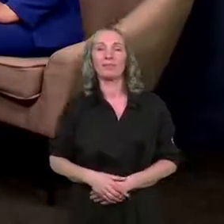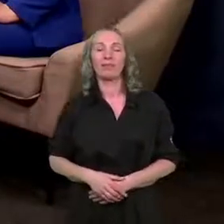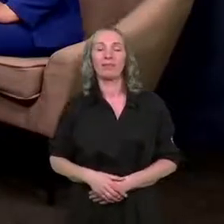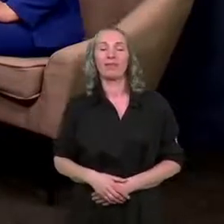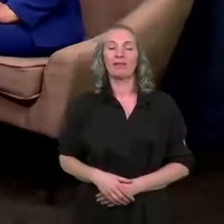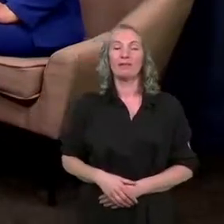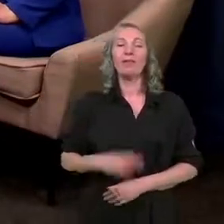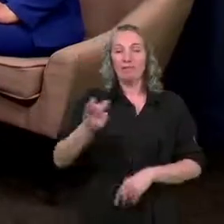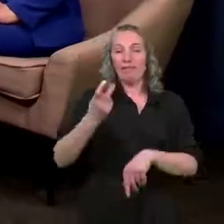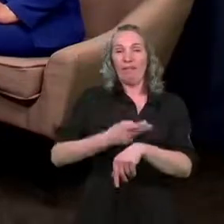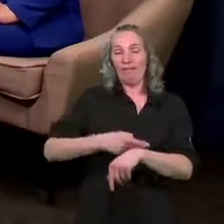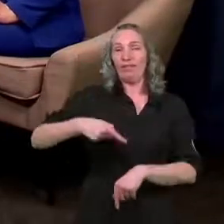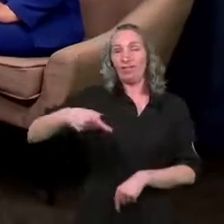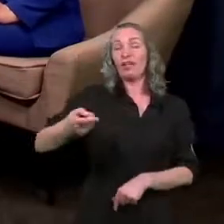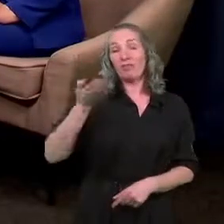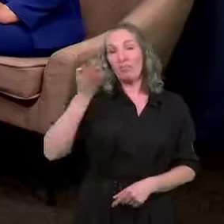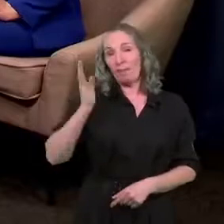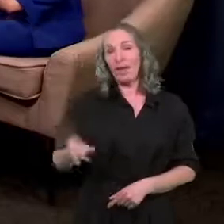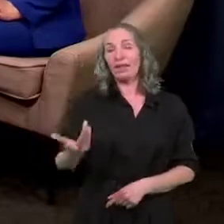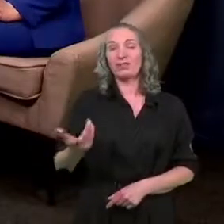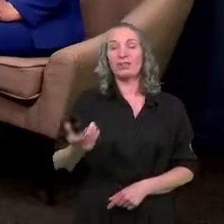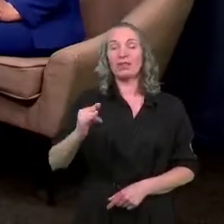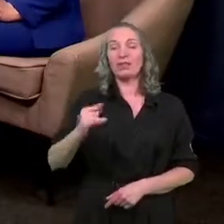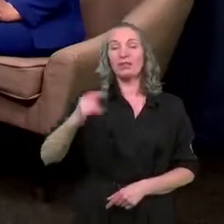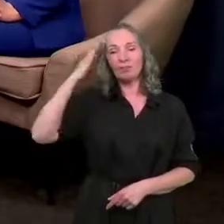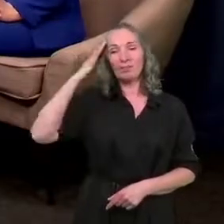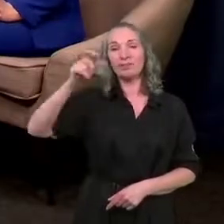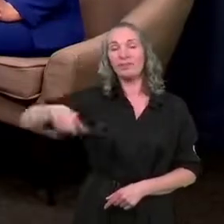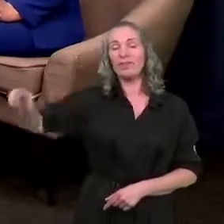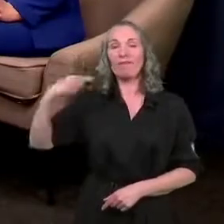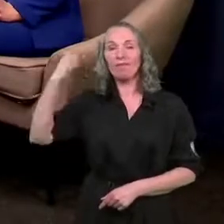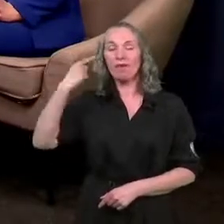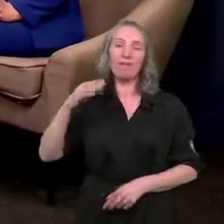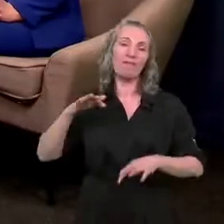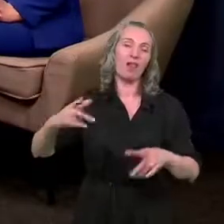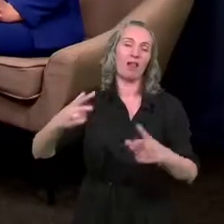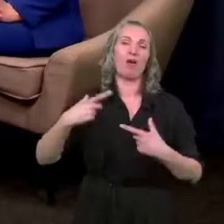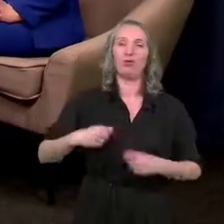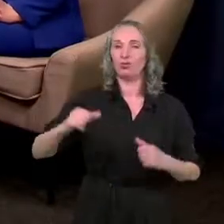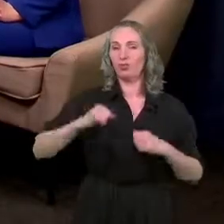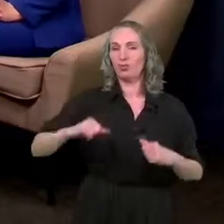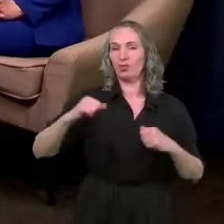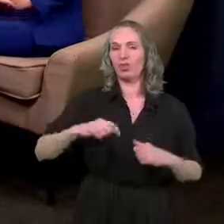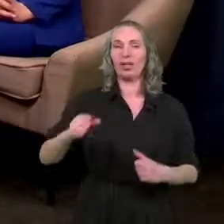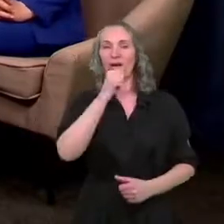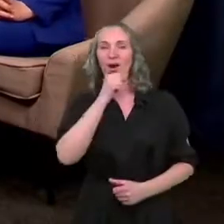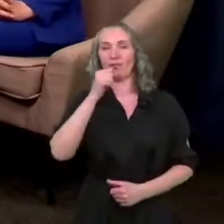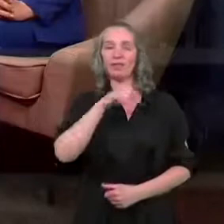w czerwcu się odbędzie. I Wrocławianie wiem, że wiele osób bardzo czeka na ten koncert.